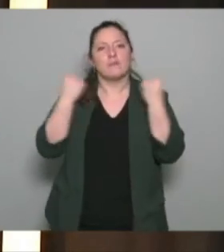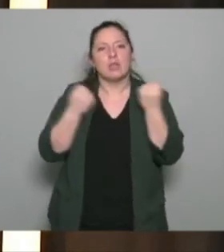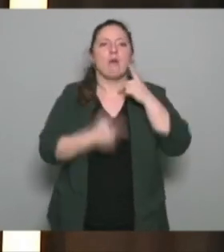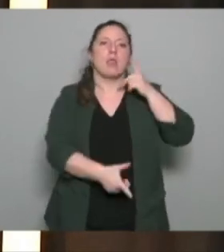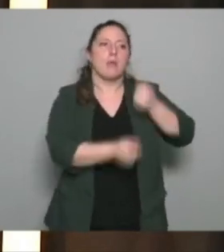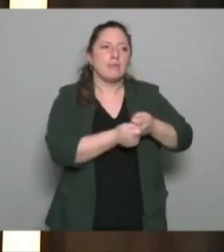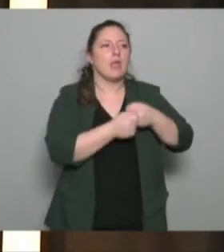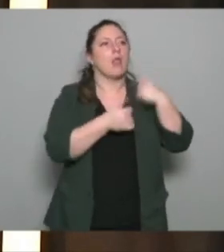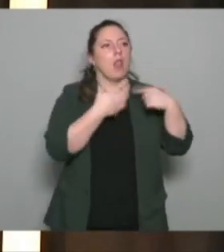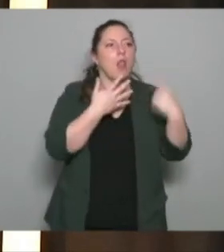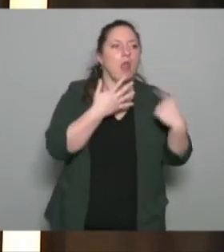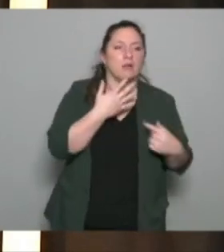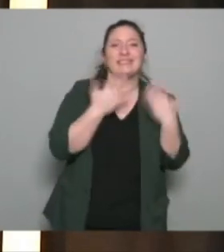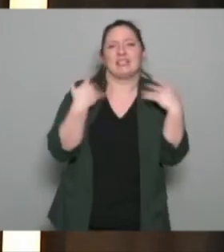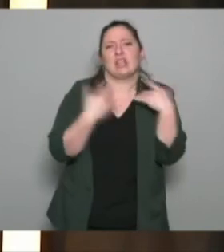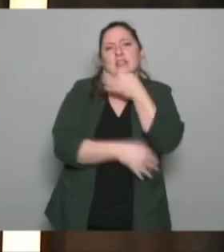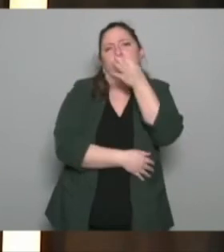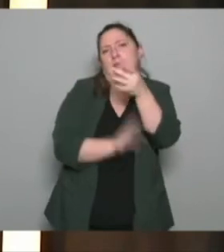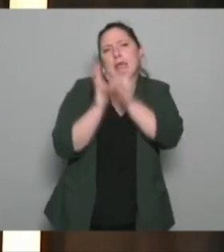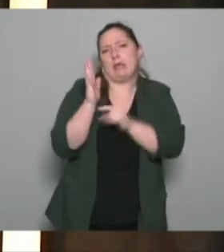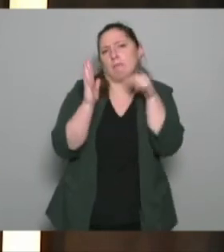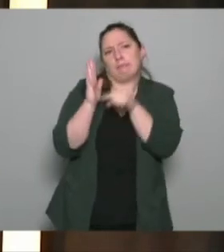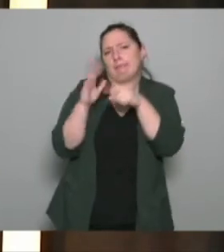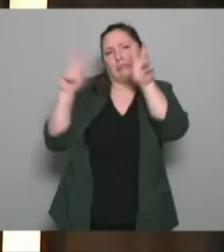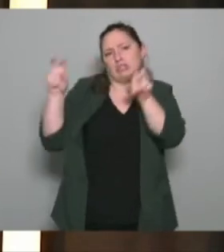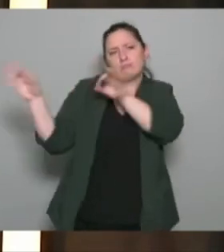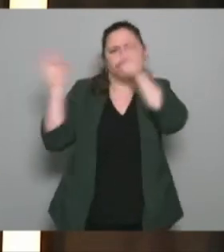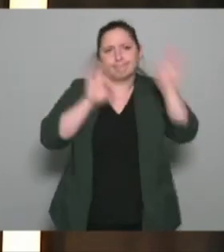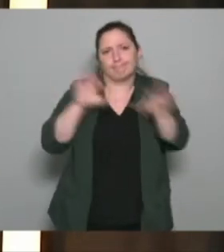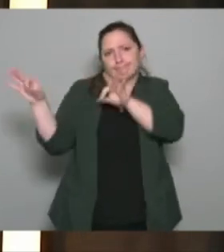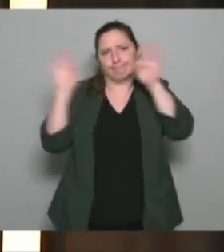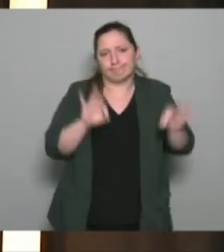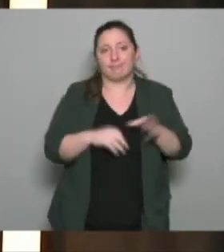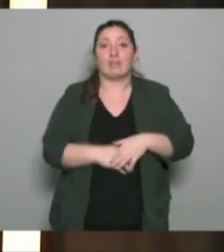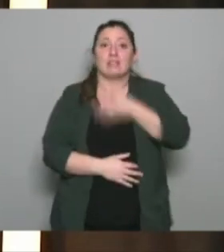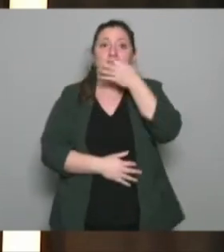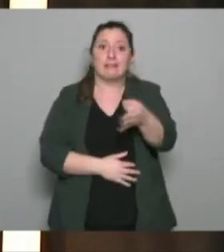déjà 43 fois dit quelle qualification sont autorisées à